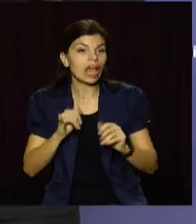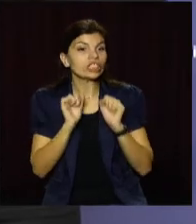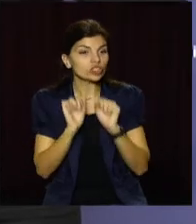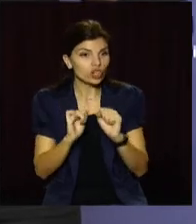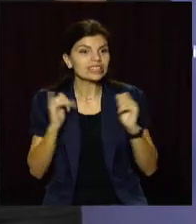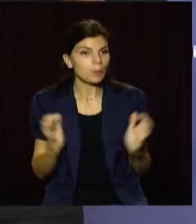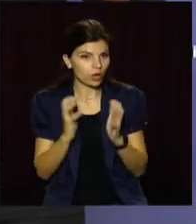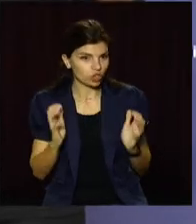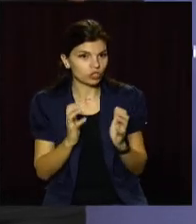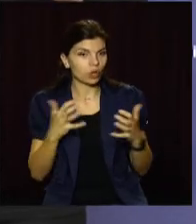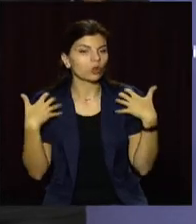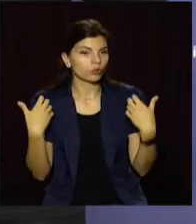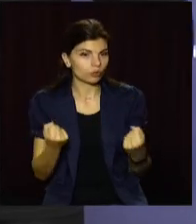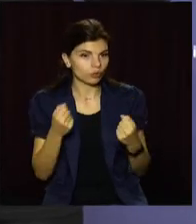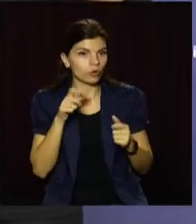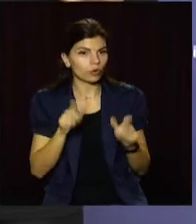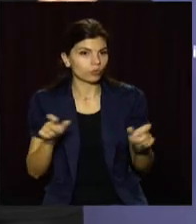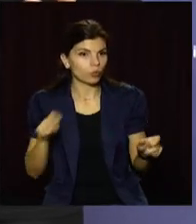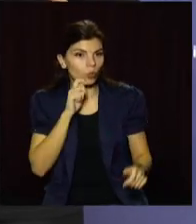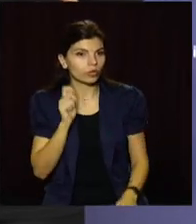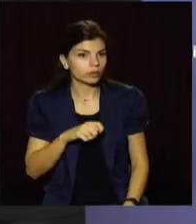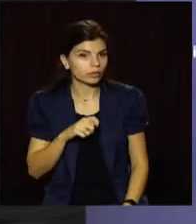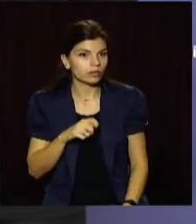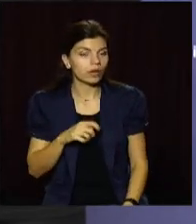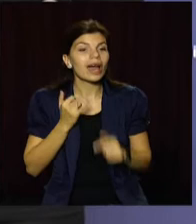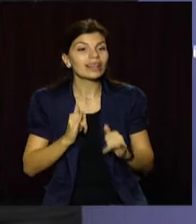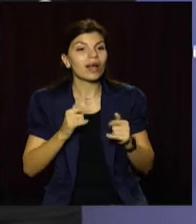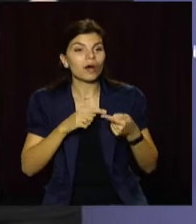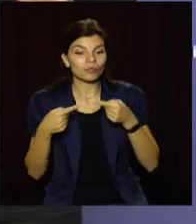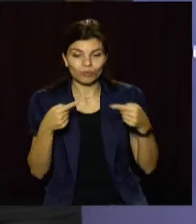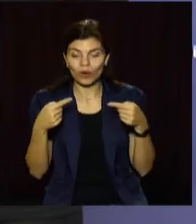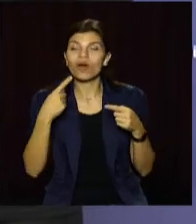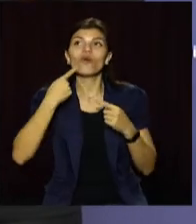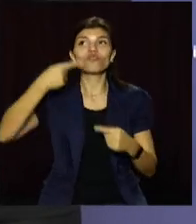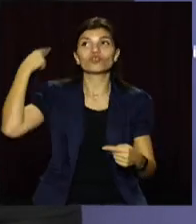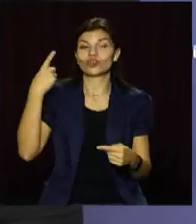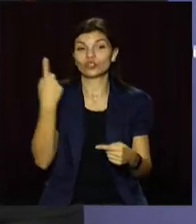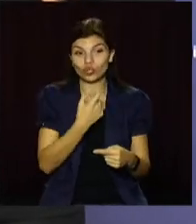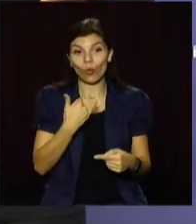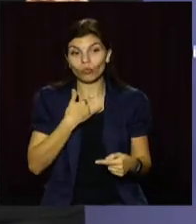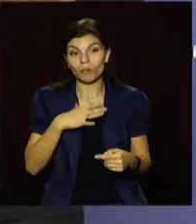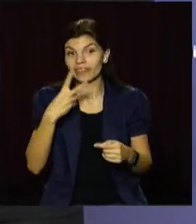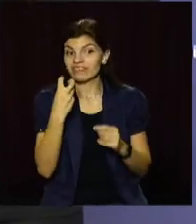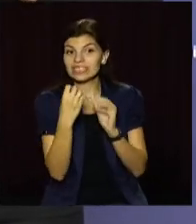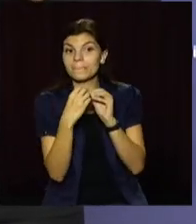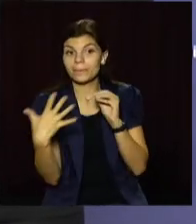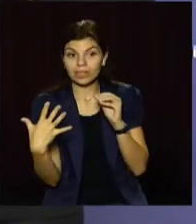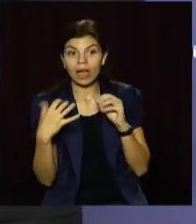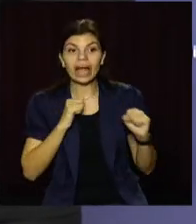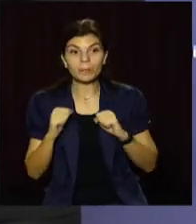і збереження здоров'я громадян Україн. Для порівняння, тиждень тому ми мали 215